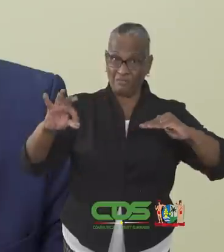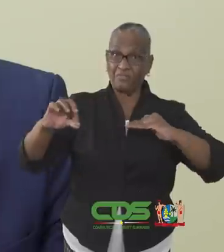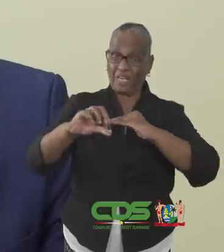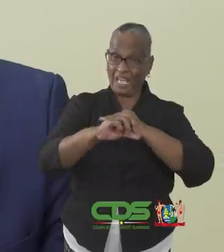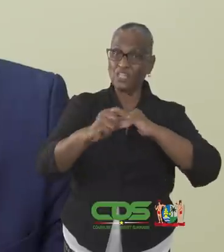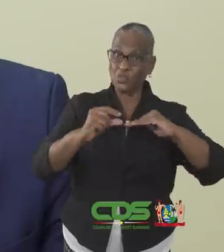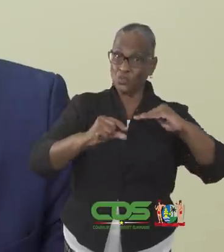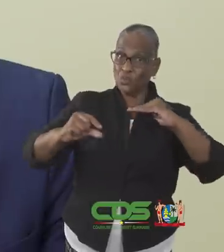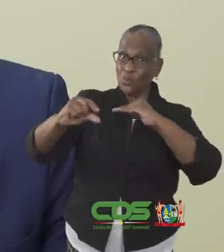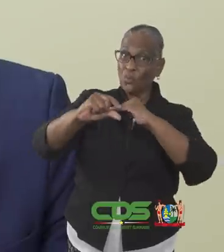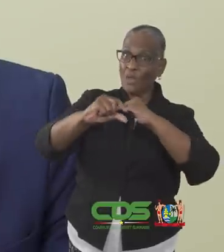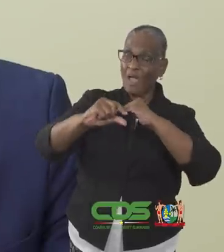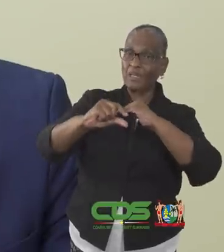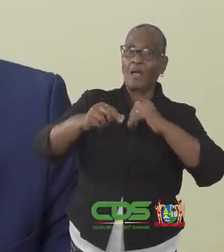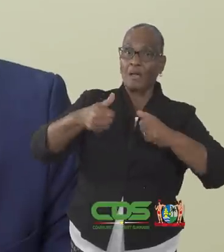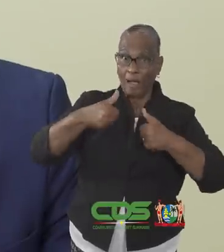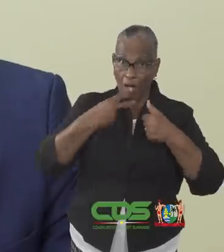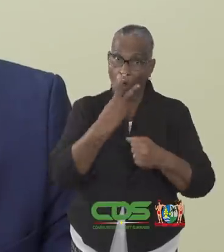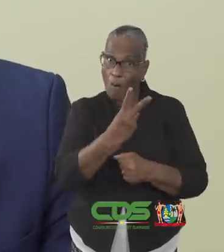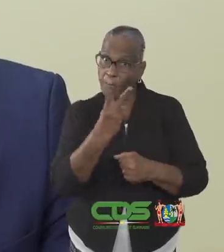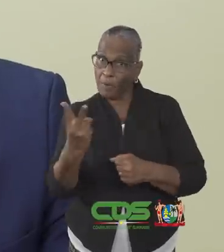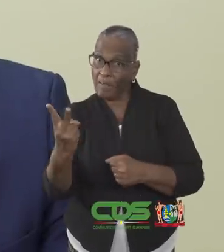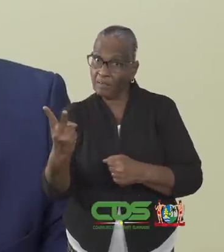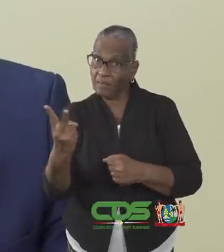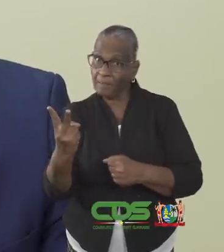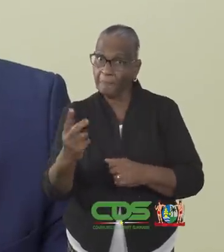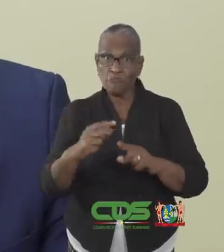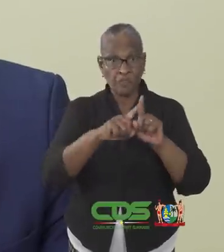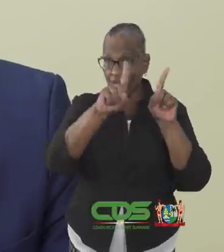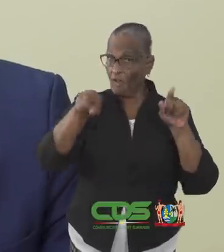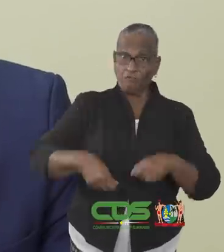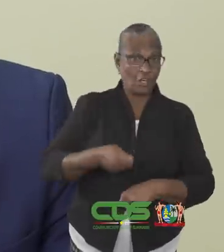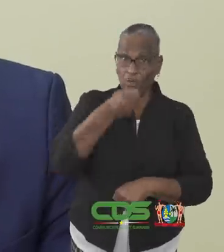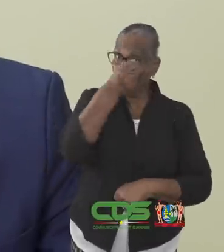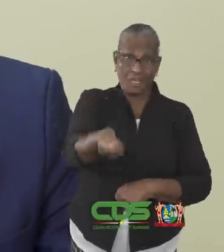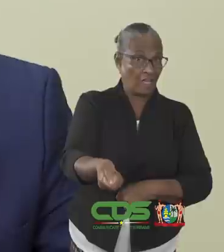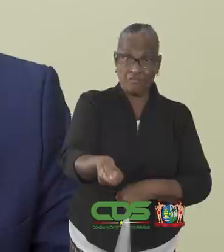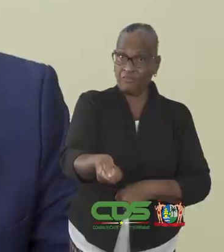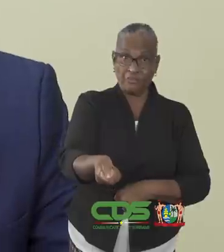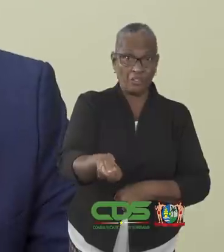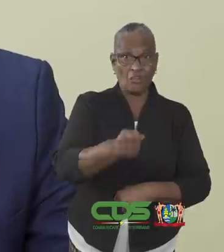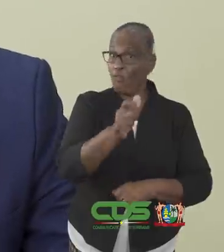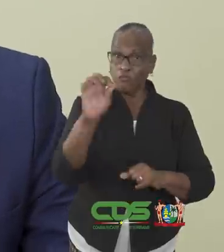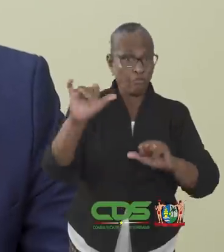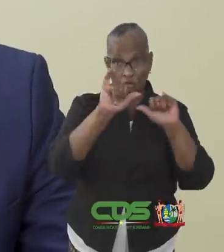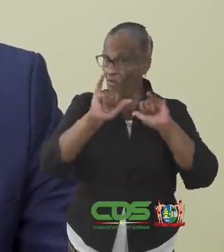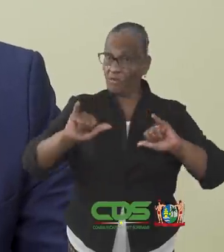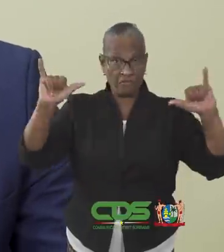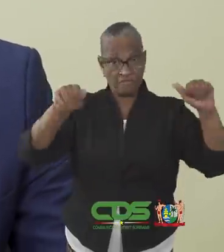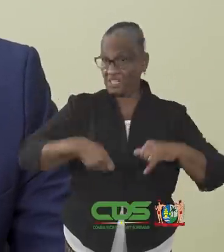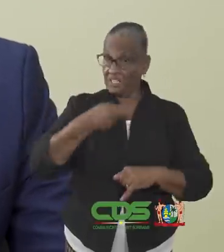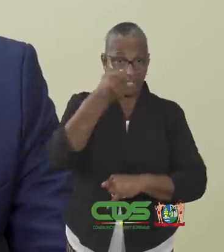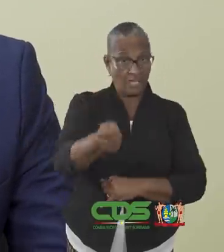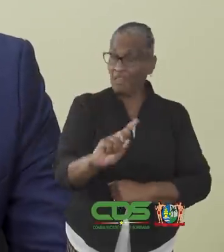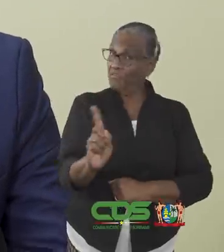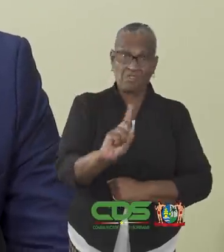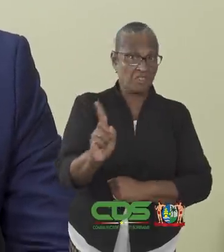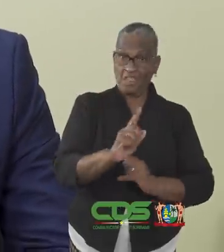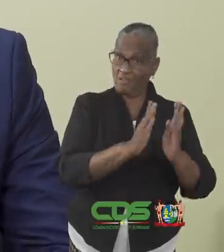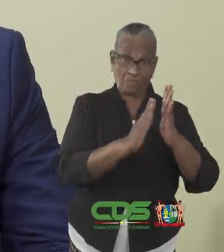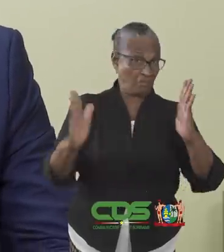-Guiana geïntensiveerd worden. Er zullen geen vergunningen uitgegeven worden voor feesten